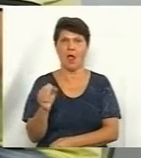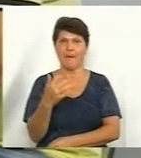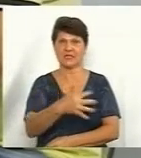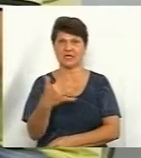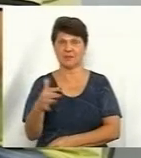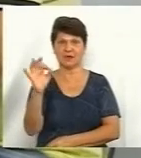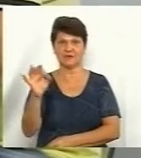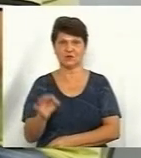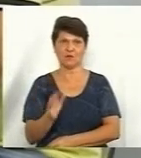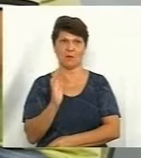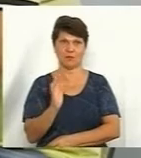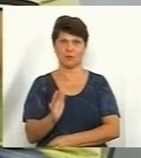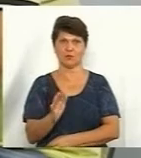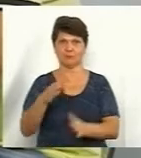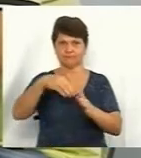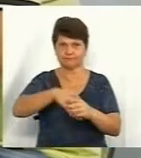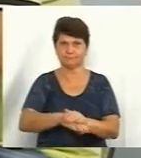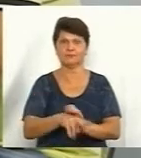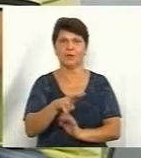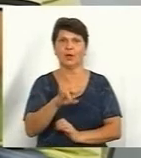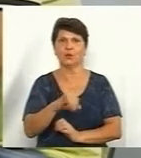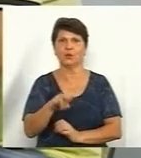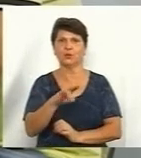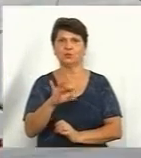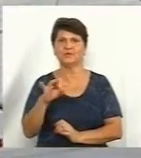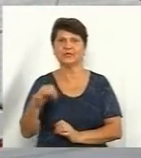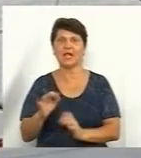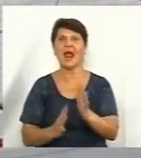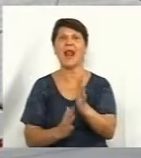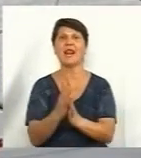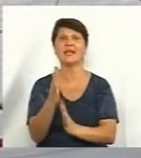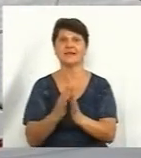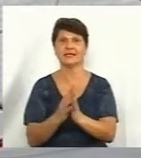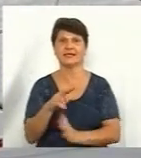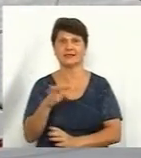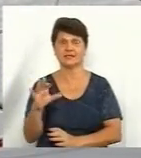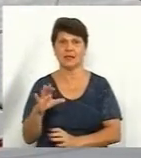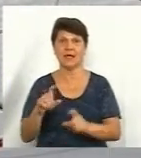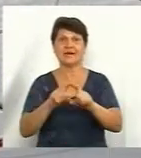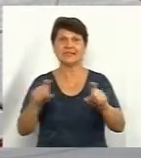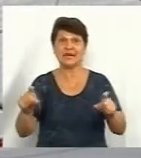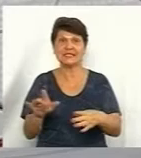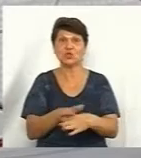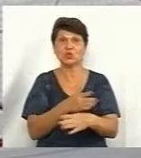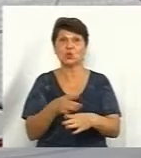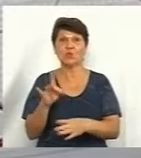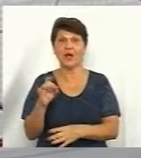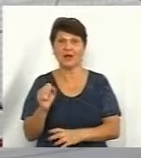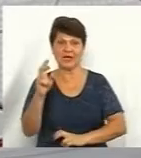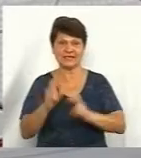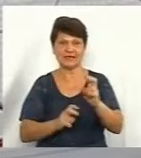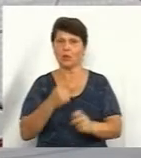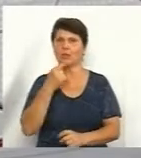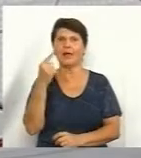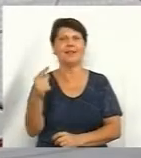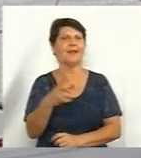% будуть хоронити в Людовському лісі. Тобто, навіть та сортувальна станція, яку вони називають сміттєпереробний завод, це далеко